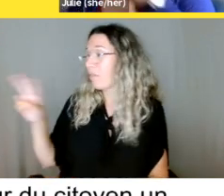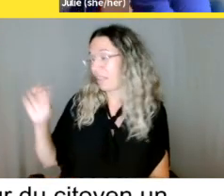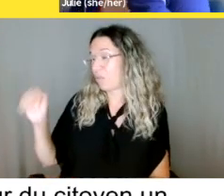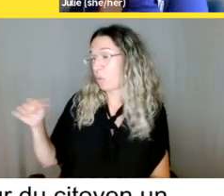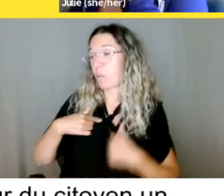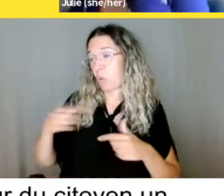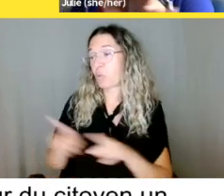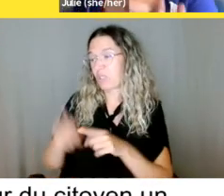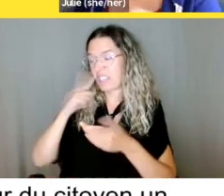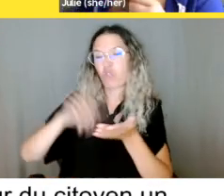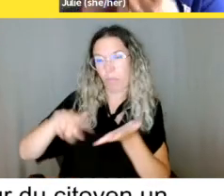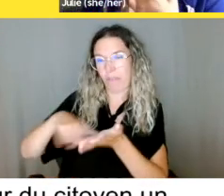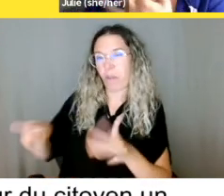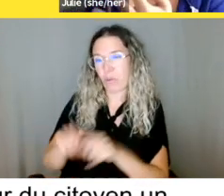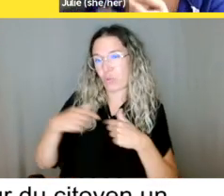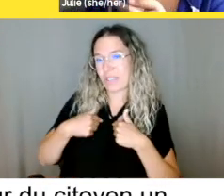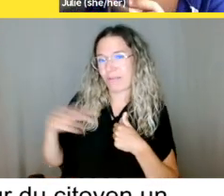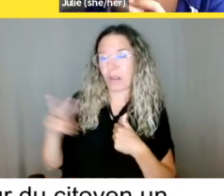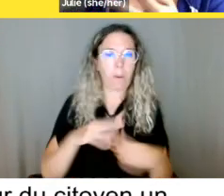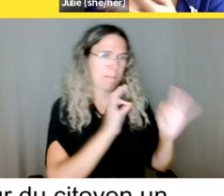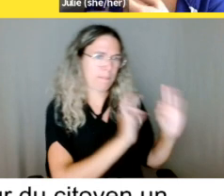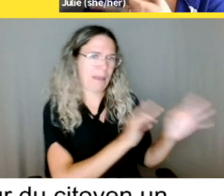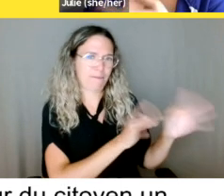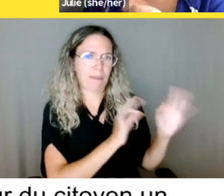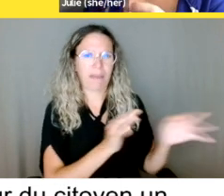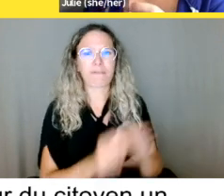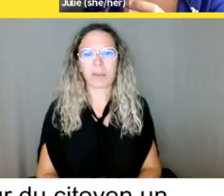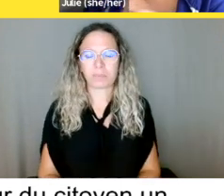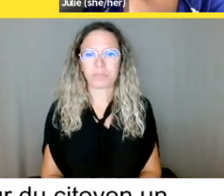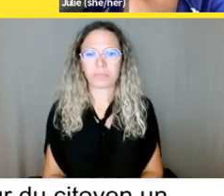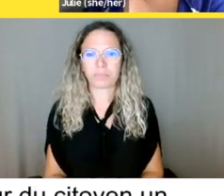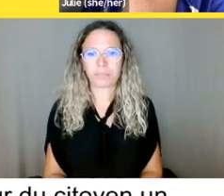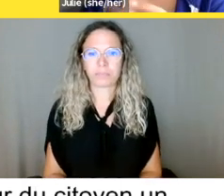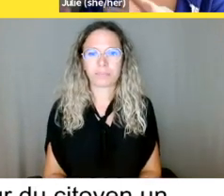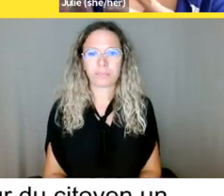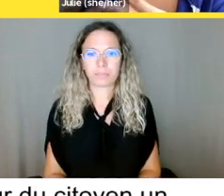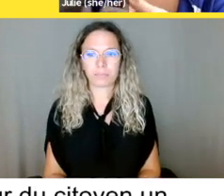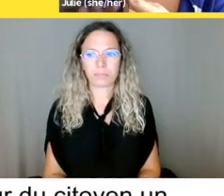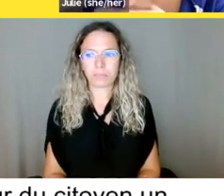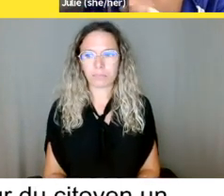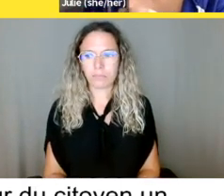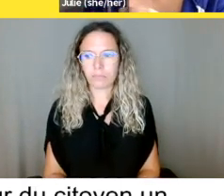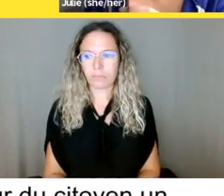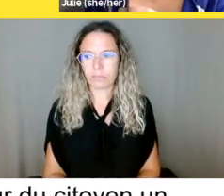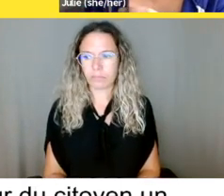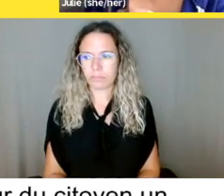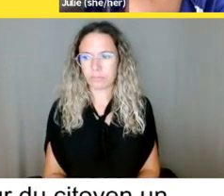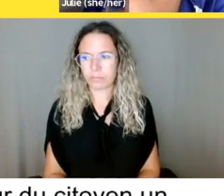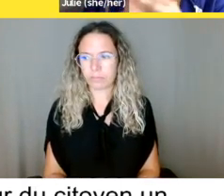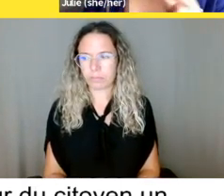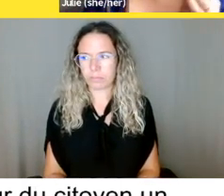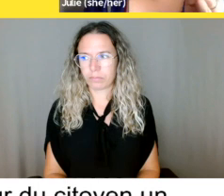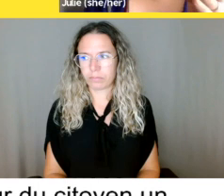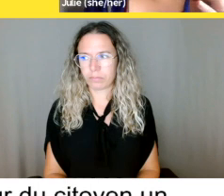Donc, il y a ça. Donc, vous pouvez aussi déposer des plaintes auprès des commissions et vous pouvez également